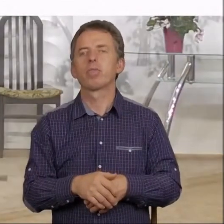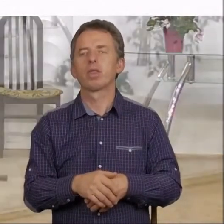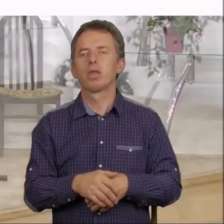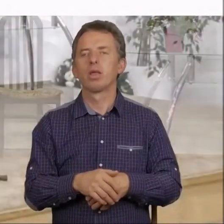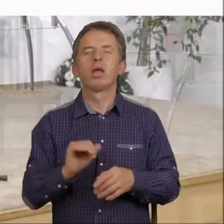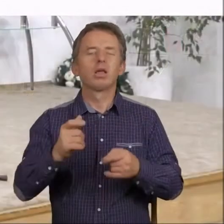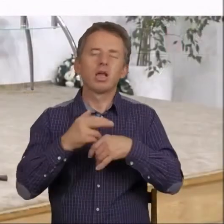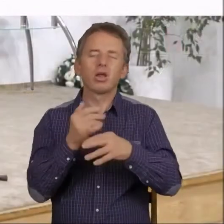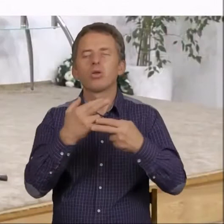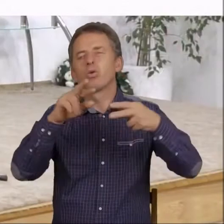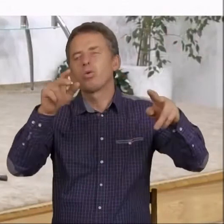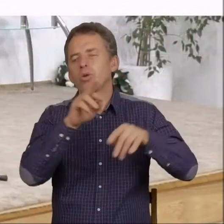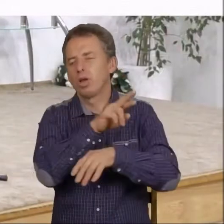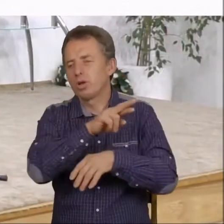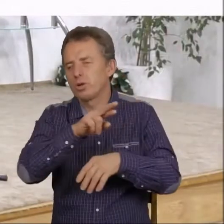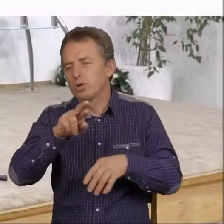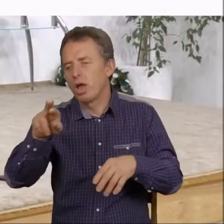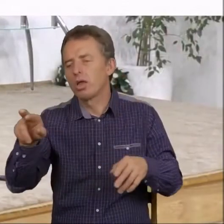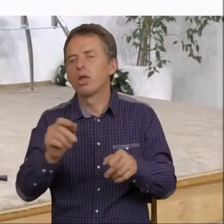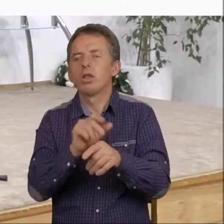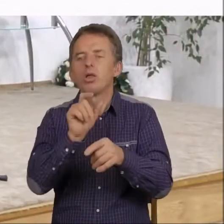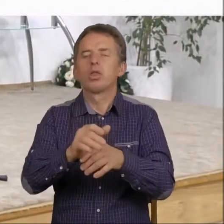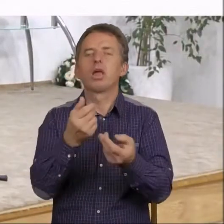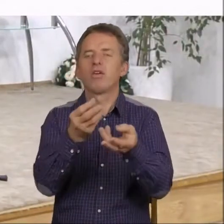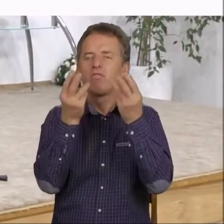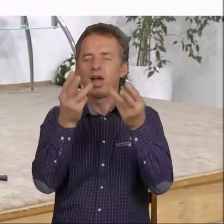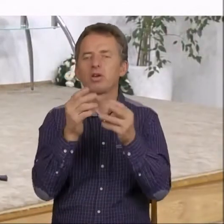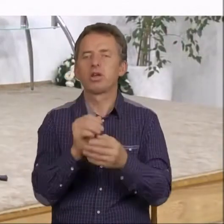cały szereg różnych rzeczy dosyć istotnych